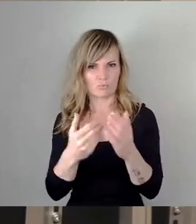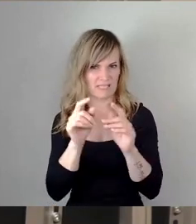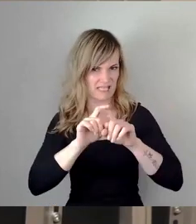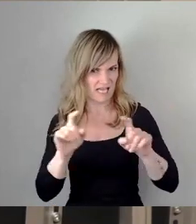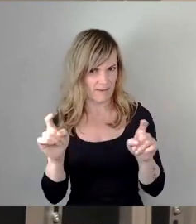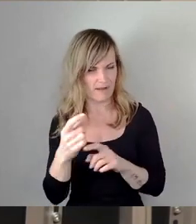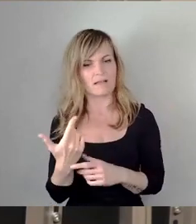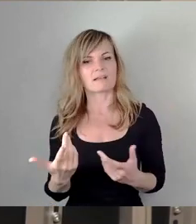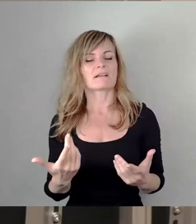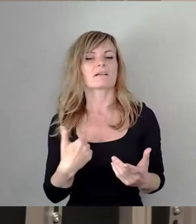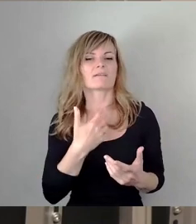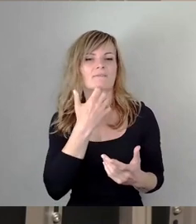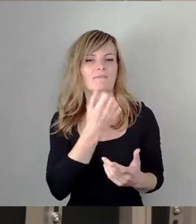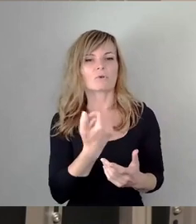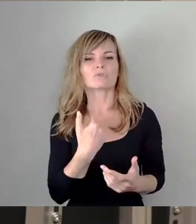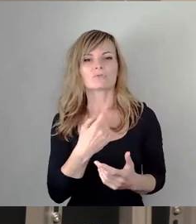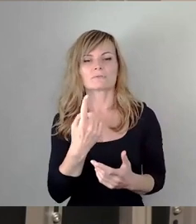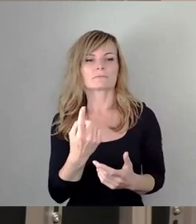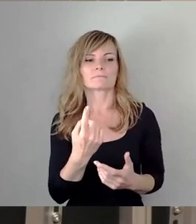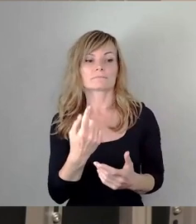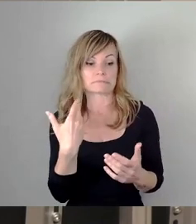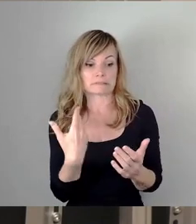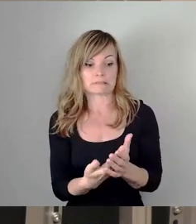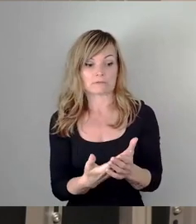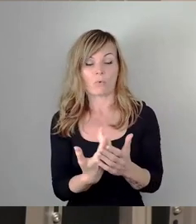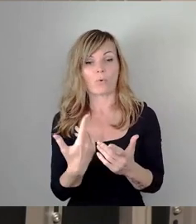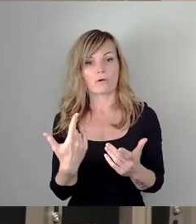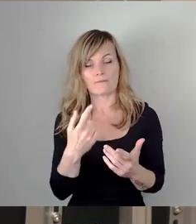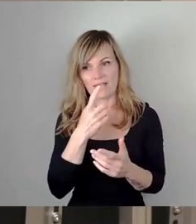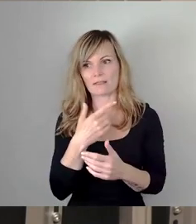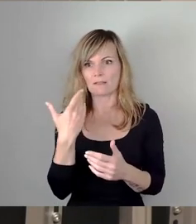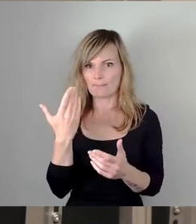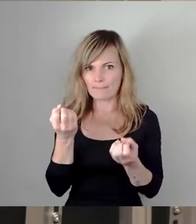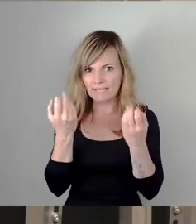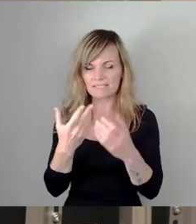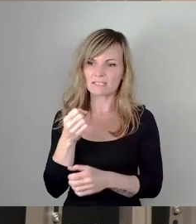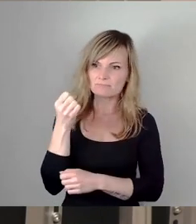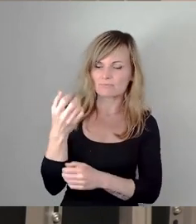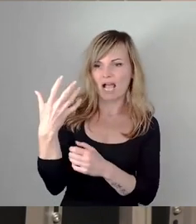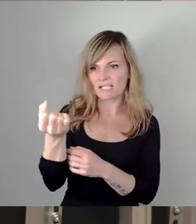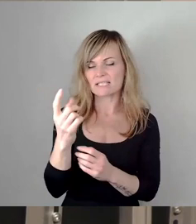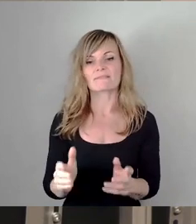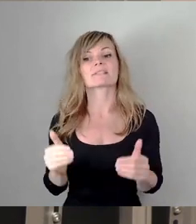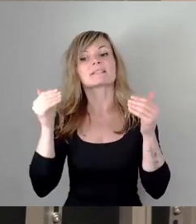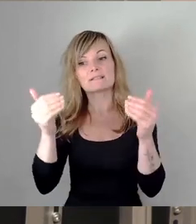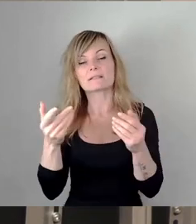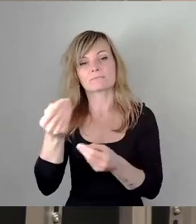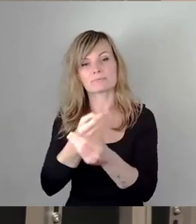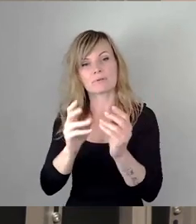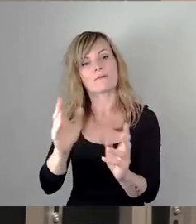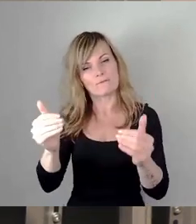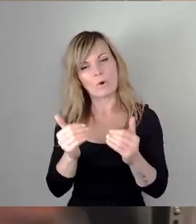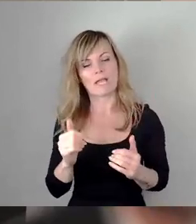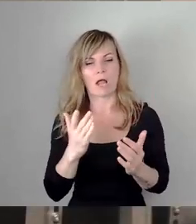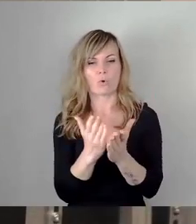wünschen, dass wir nicht nur nach solchen Anlässen ernsthaft über solche Themen sprechen, sondern auch davor, wo es entsprechende Möglichkeiten auch gab.